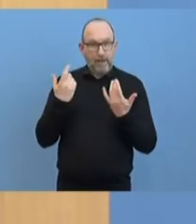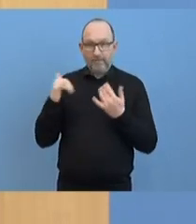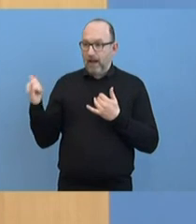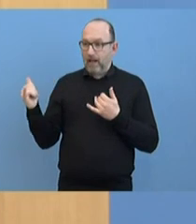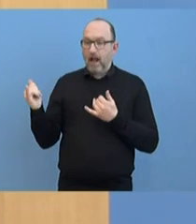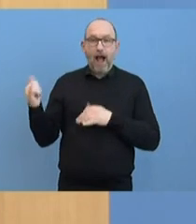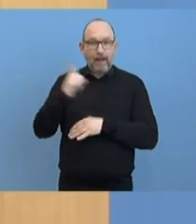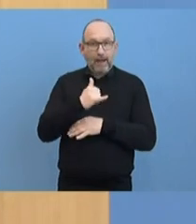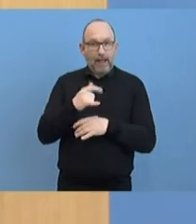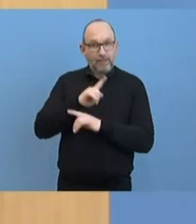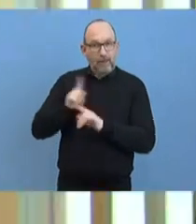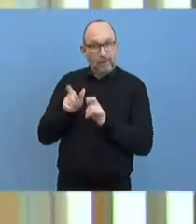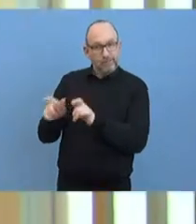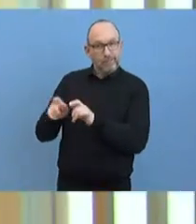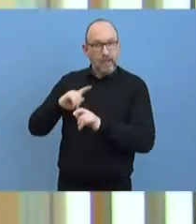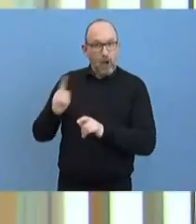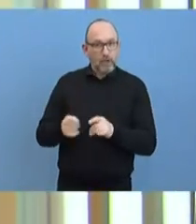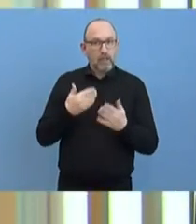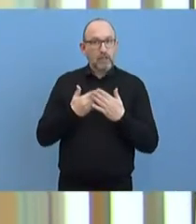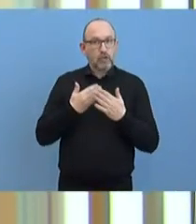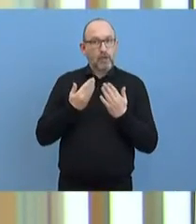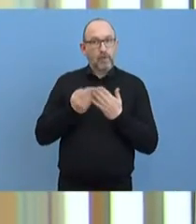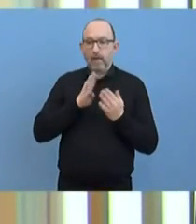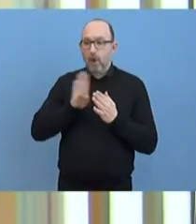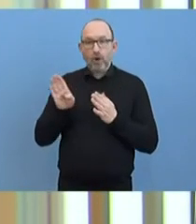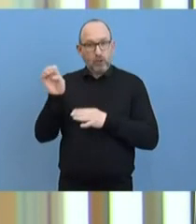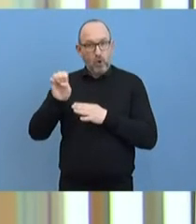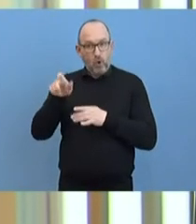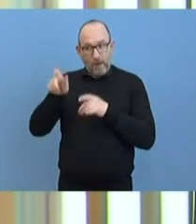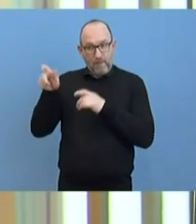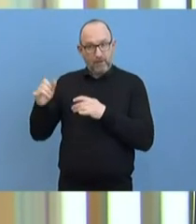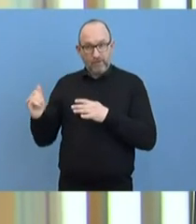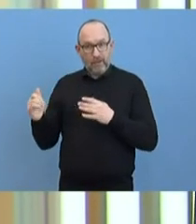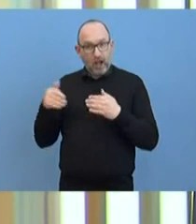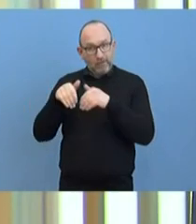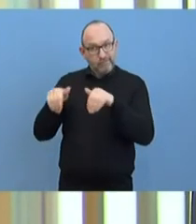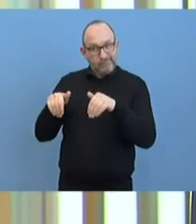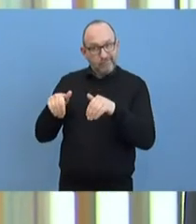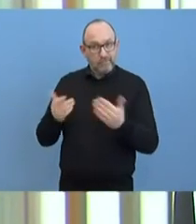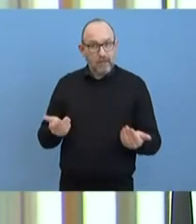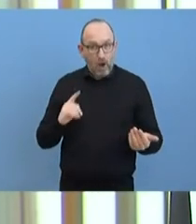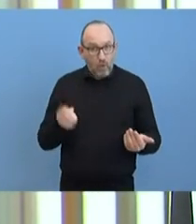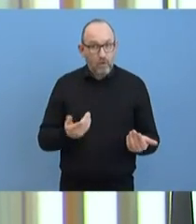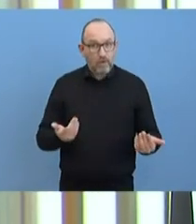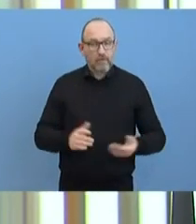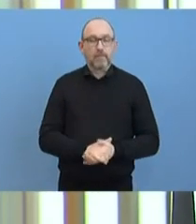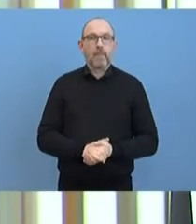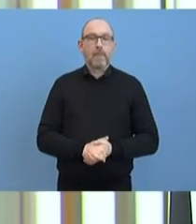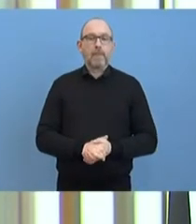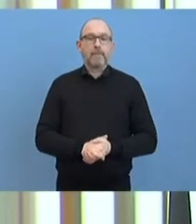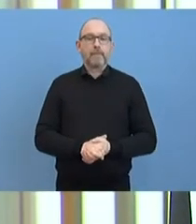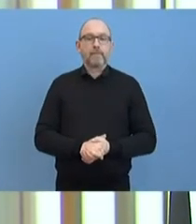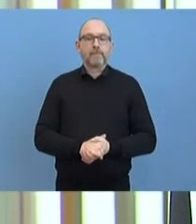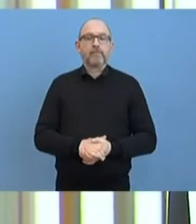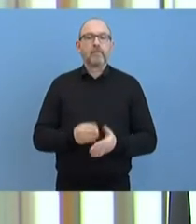Einreiseverbot auch für Pflegekräfte aus Osteuropa? Also das, worüber ich jetzt gerade gesprochen habe, über diese zusätzlichen